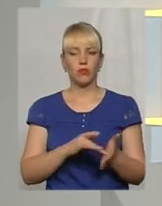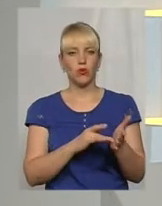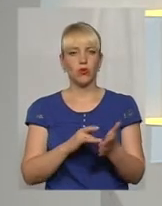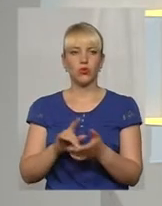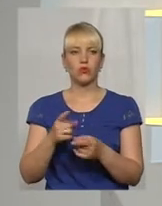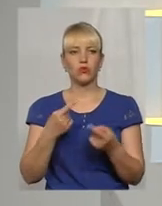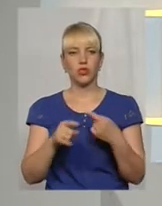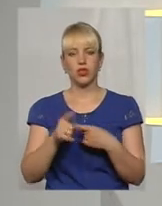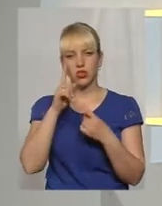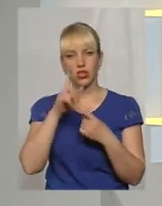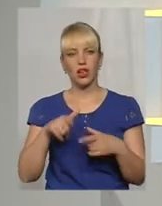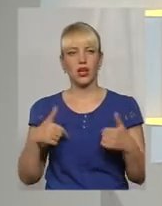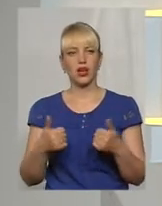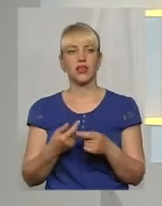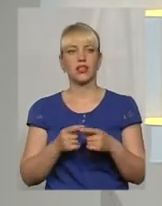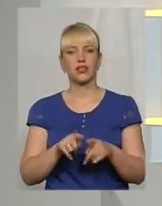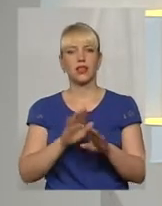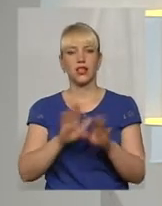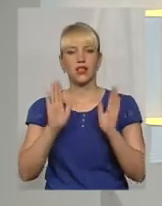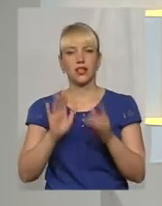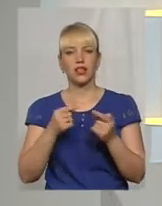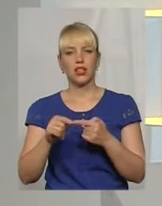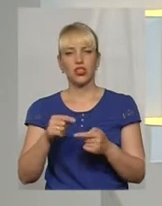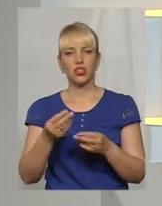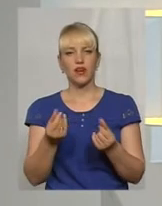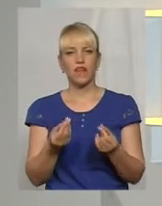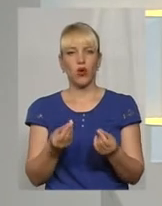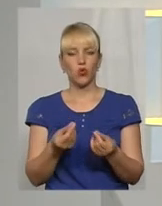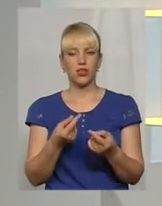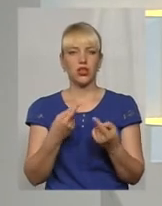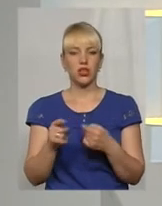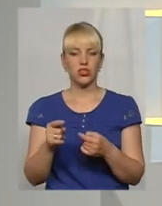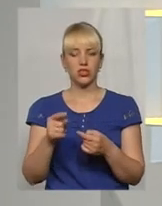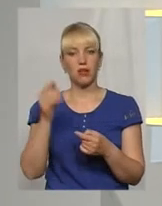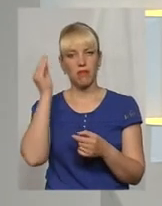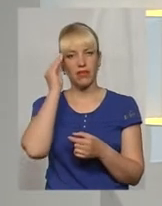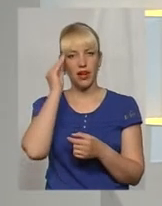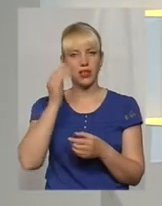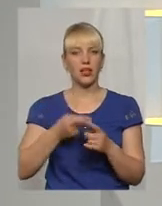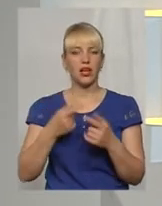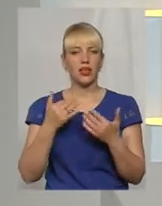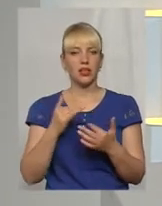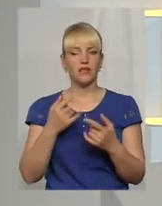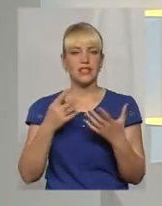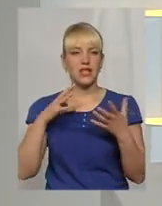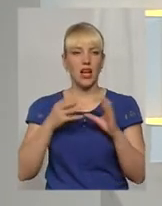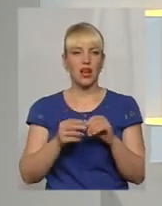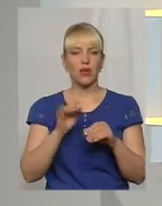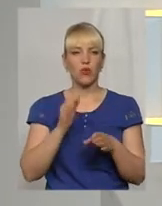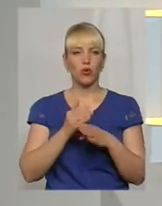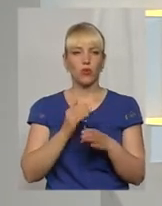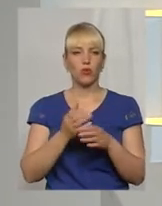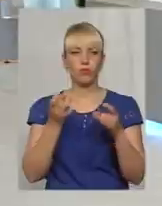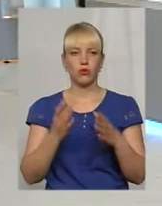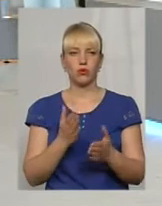інша країна – це не тільки інша валюта і інший менталітет. Це взагалі навіть просто про допомогу деколи